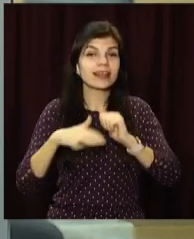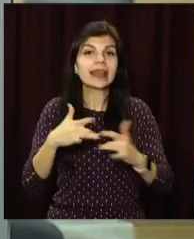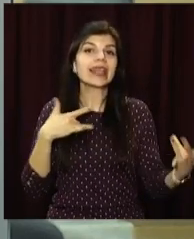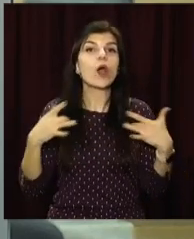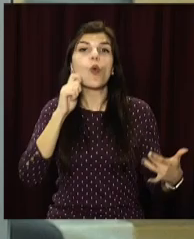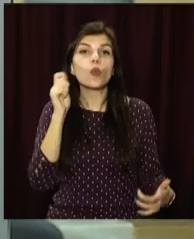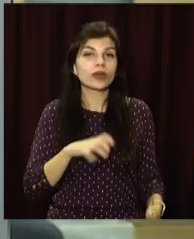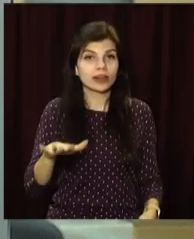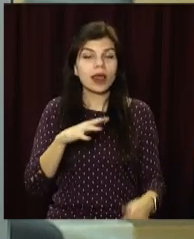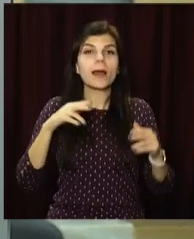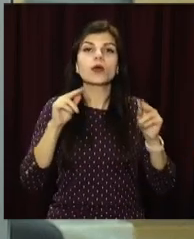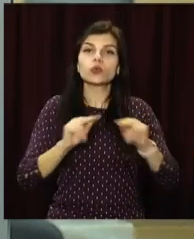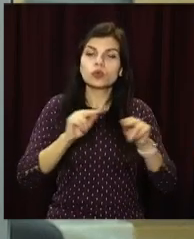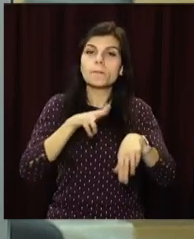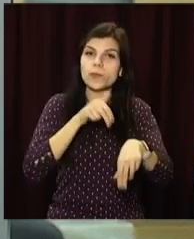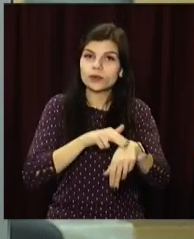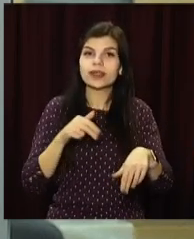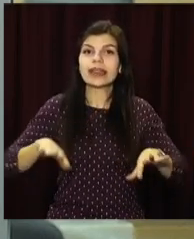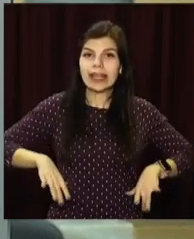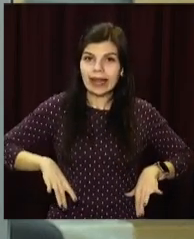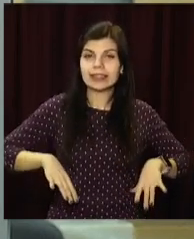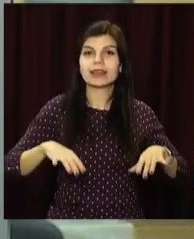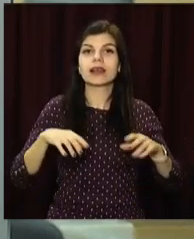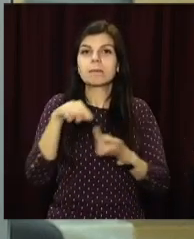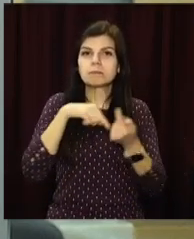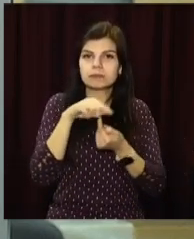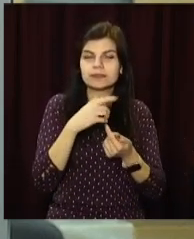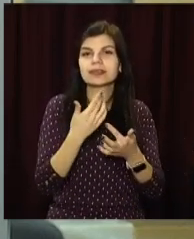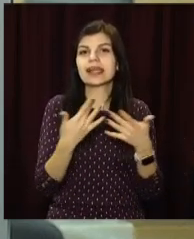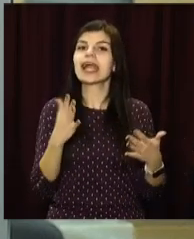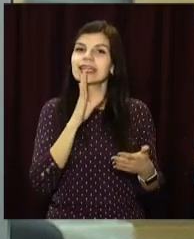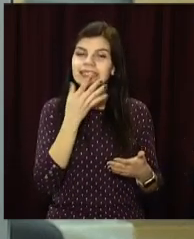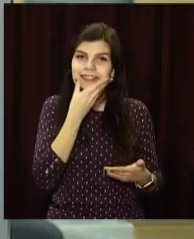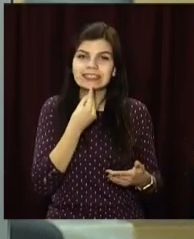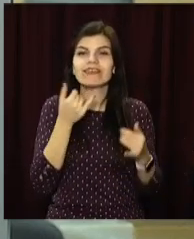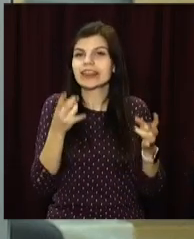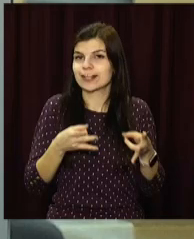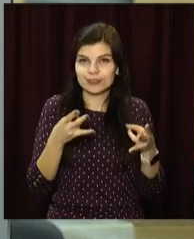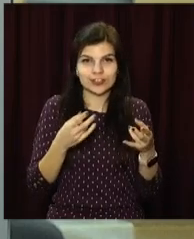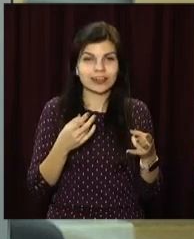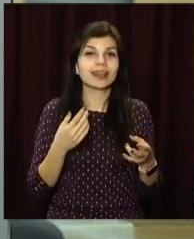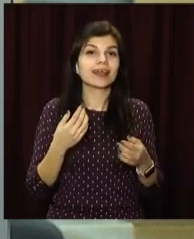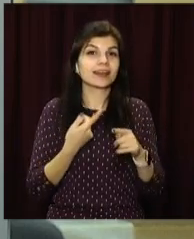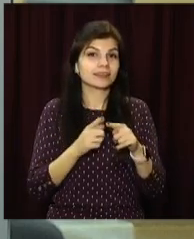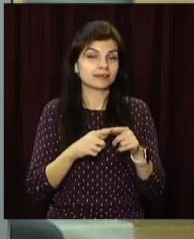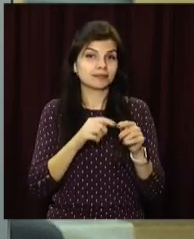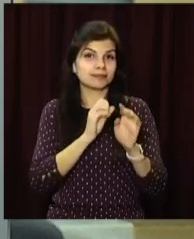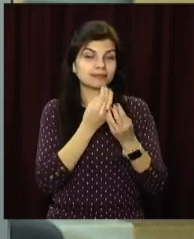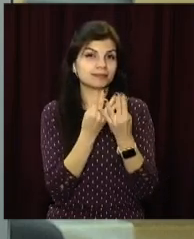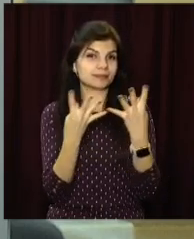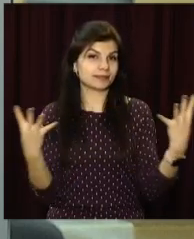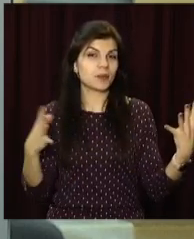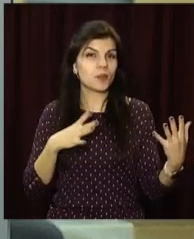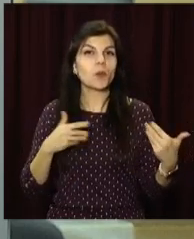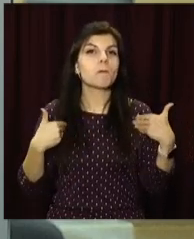Українки зібралися педагоги, поліціантки, тренерки, підприємницы, красивые, тендитные и нижние. З лароятками поспілкувався і наш В